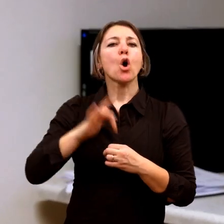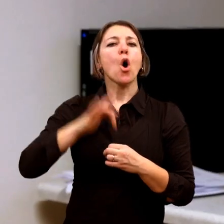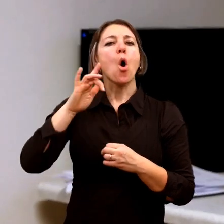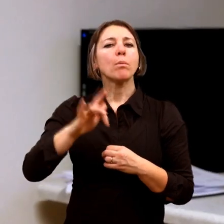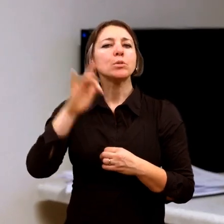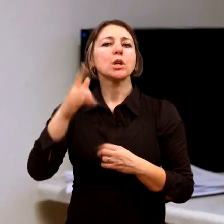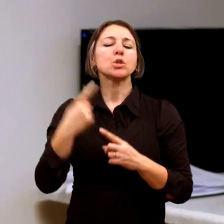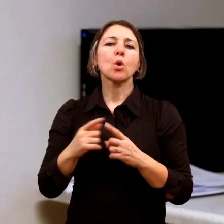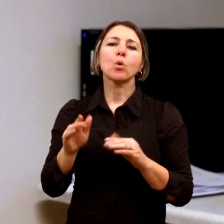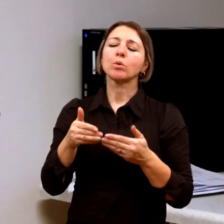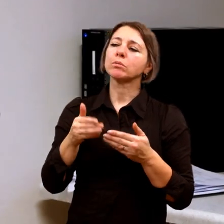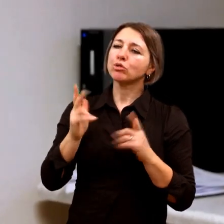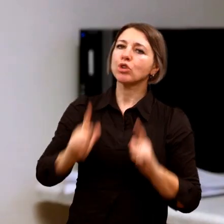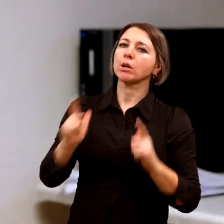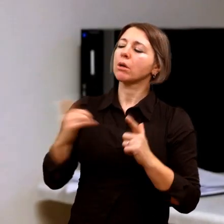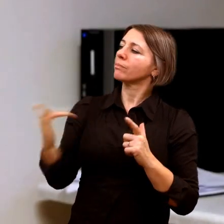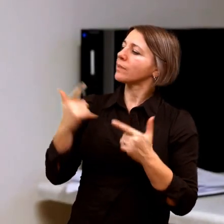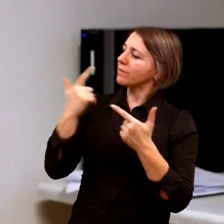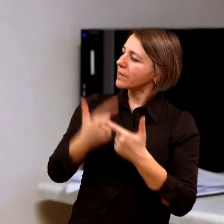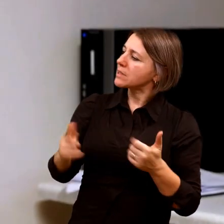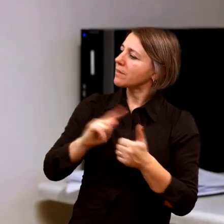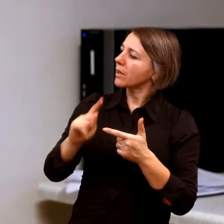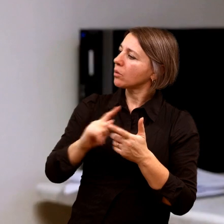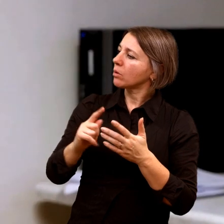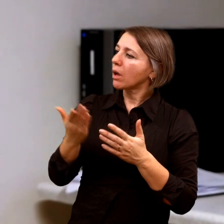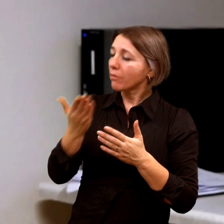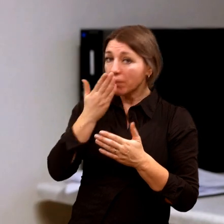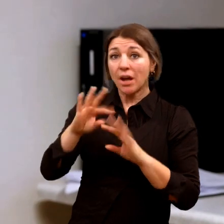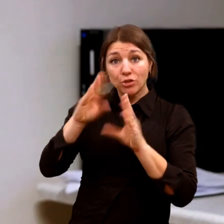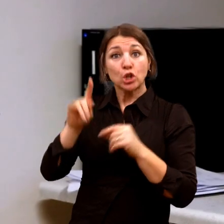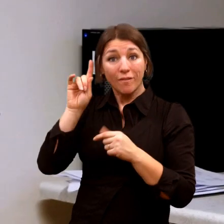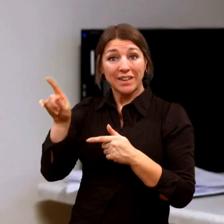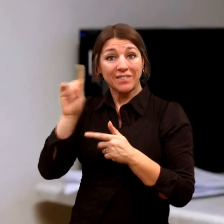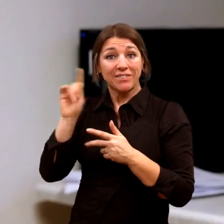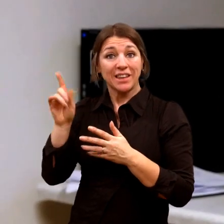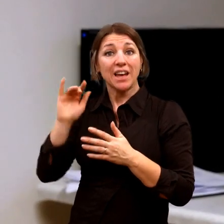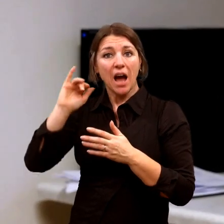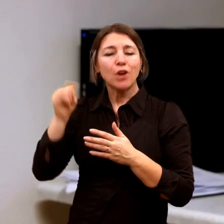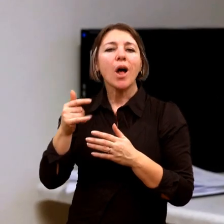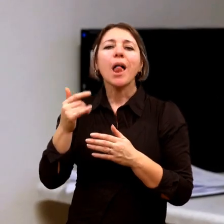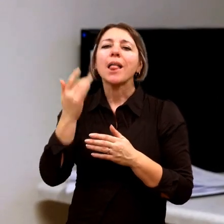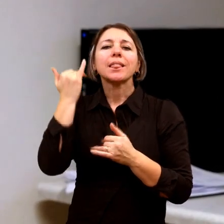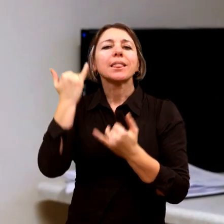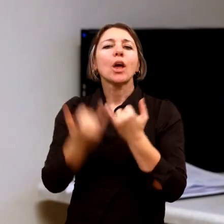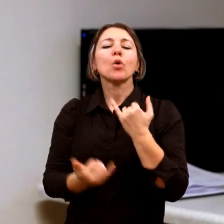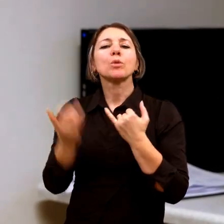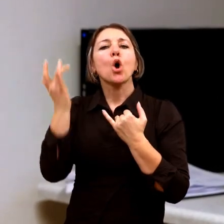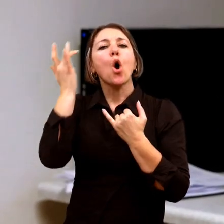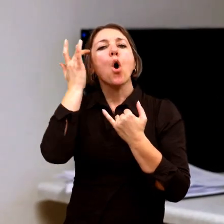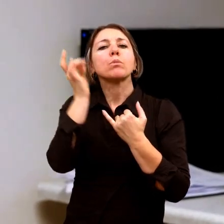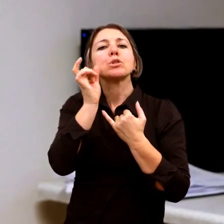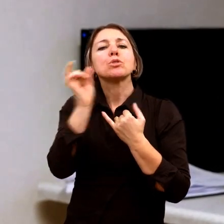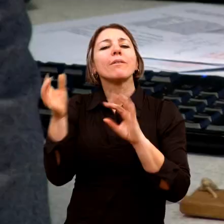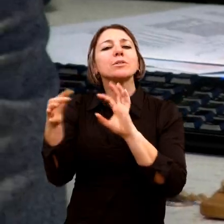necháváme vést. Oni to svým způsobem všechno vědí. Jenom nemají dostatek třeba toho,